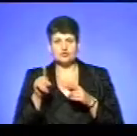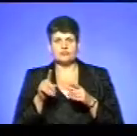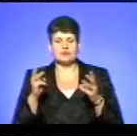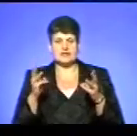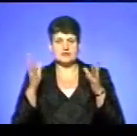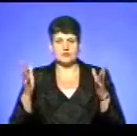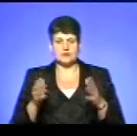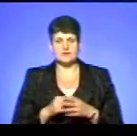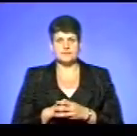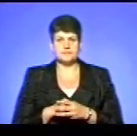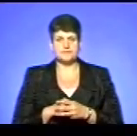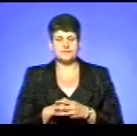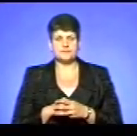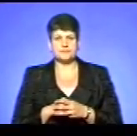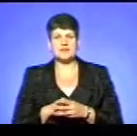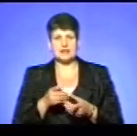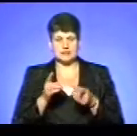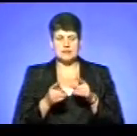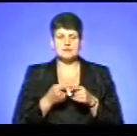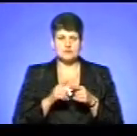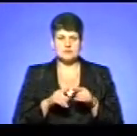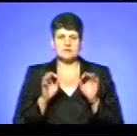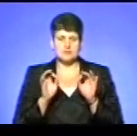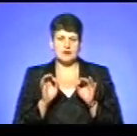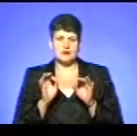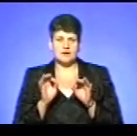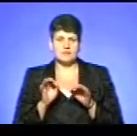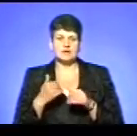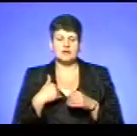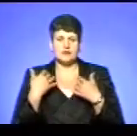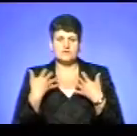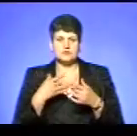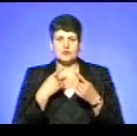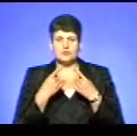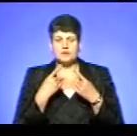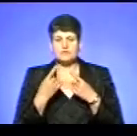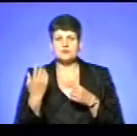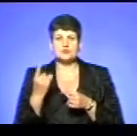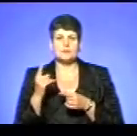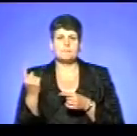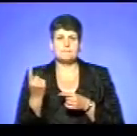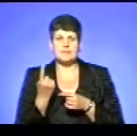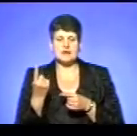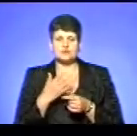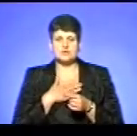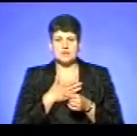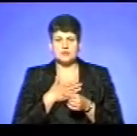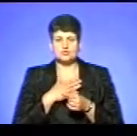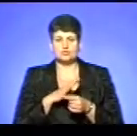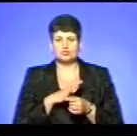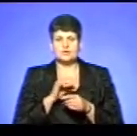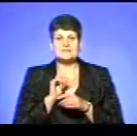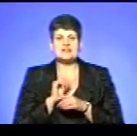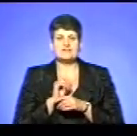зайнялися. Дійсно, це правда. Так, як я вже казав, перше було такою